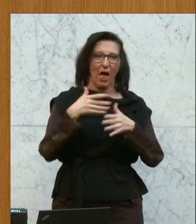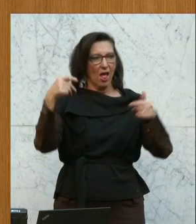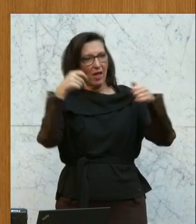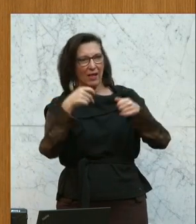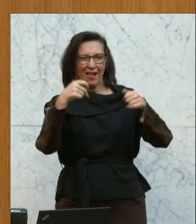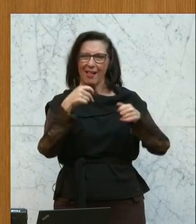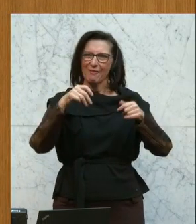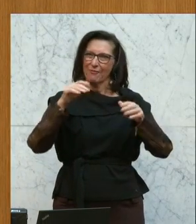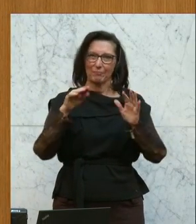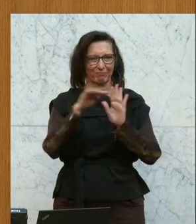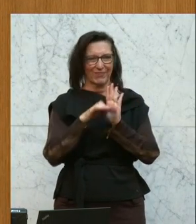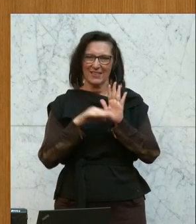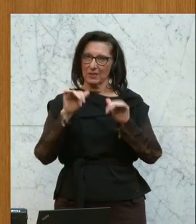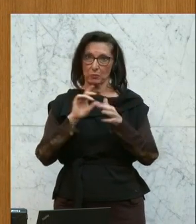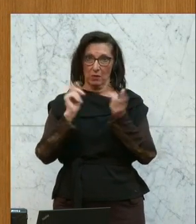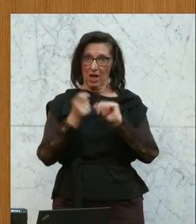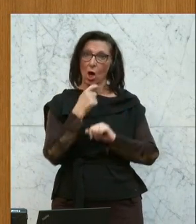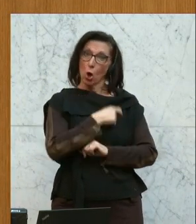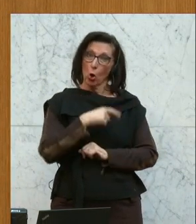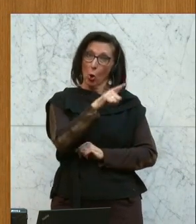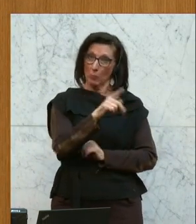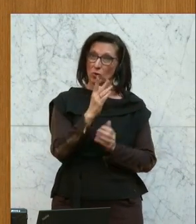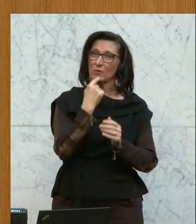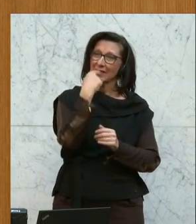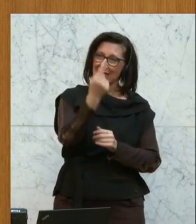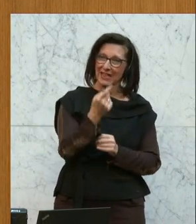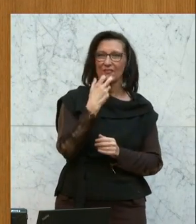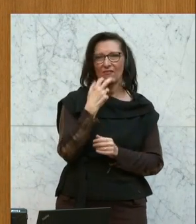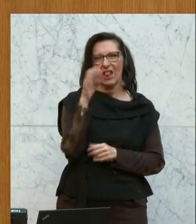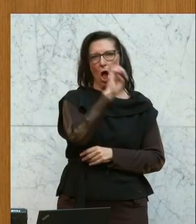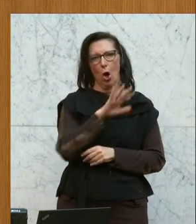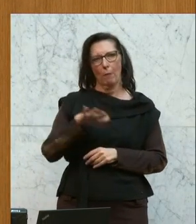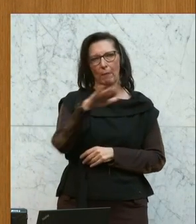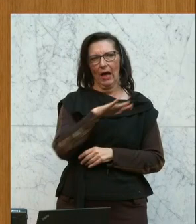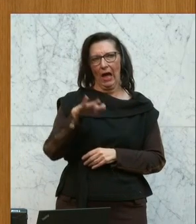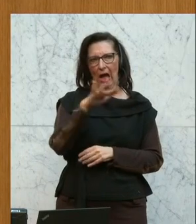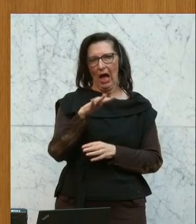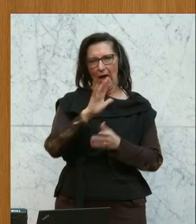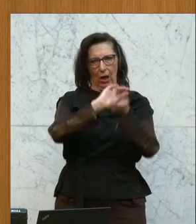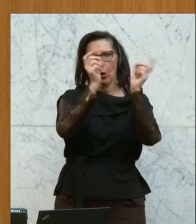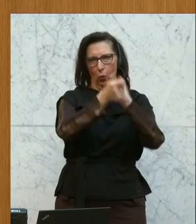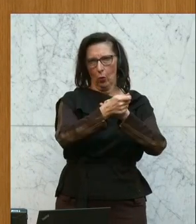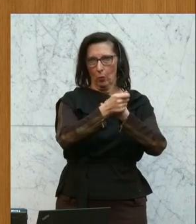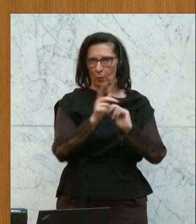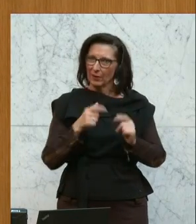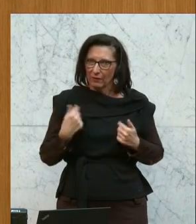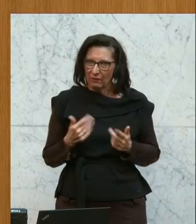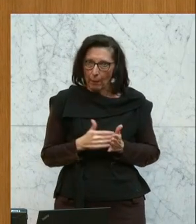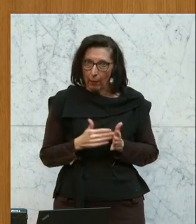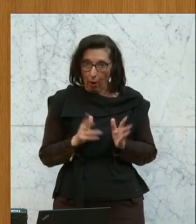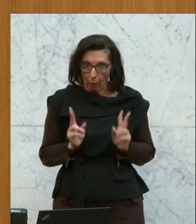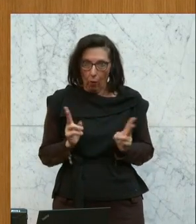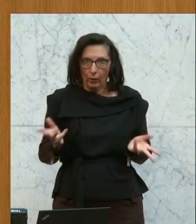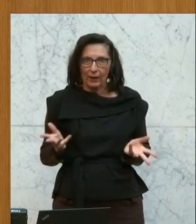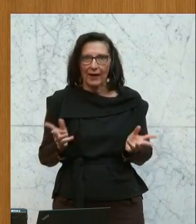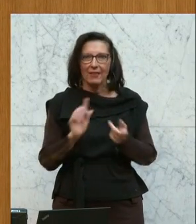Kommission hat Veränderungen angekündigt auf der europäischen Ebene, sodass wir eben Möglichkeiten haben, beim Bau von